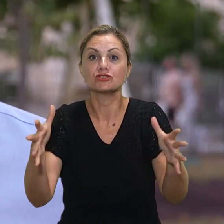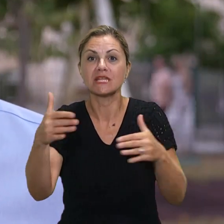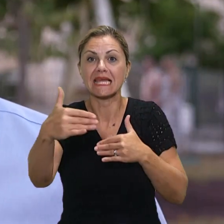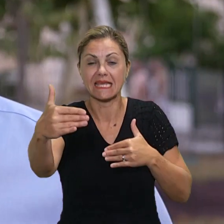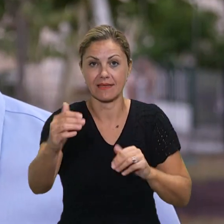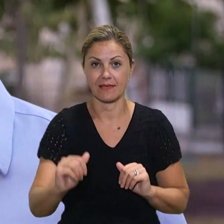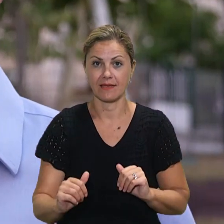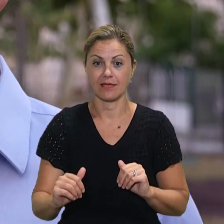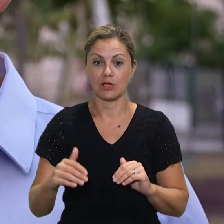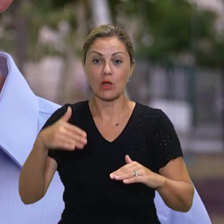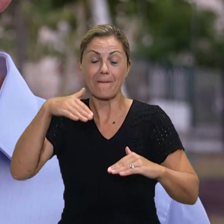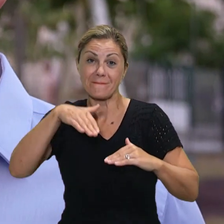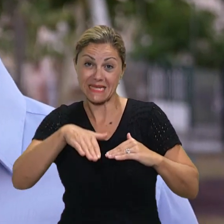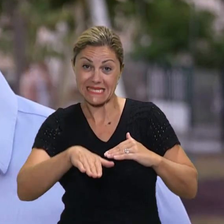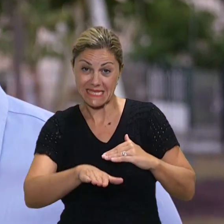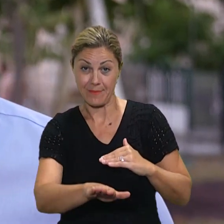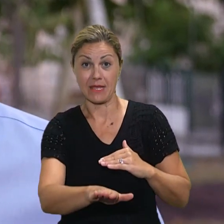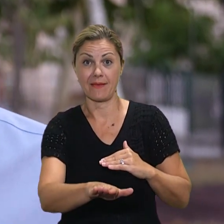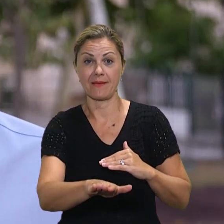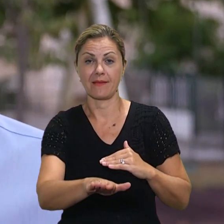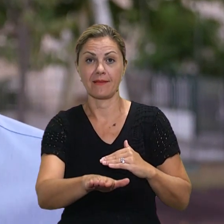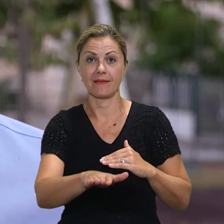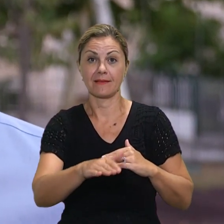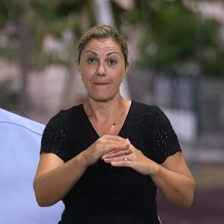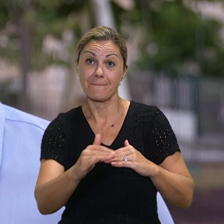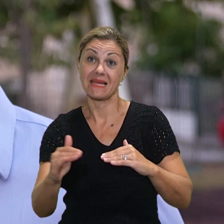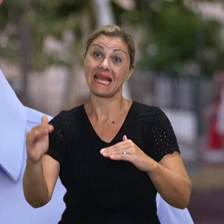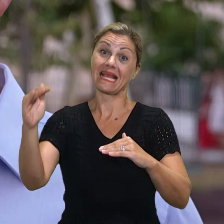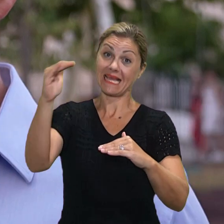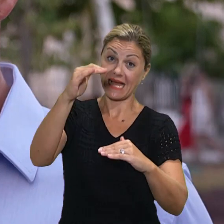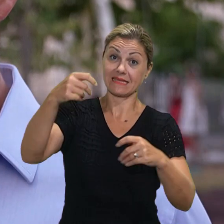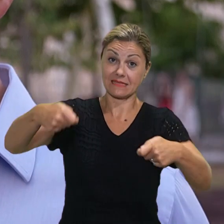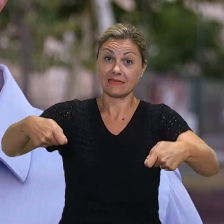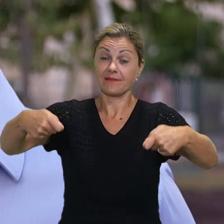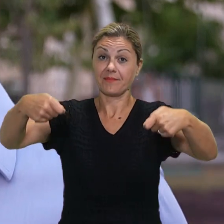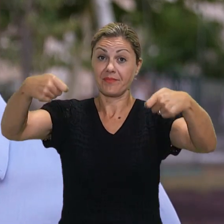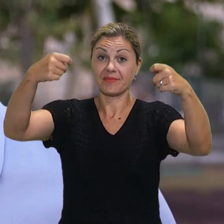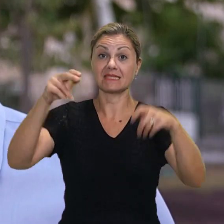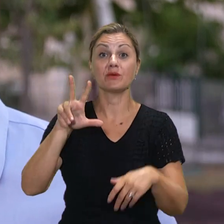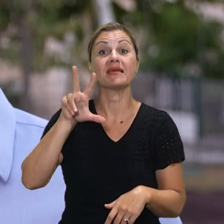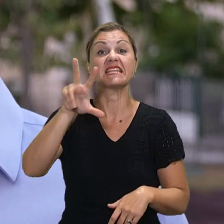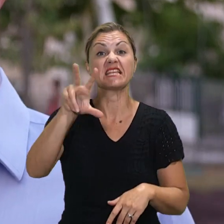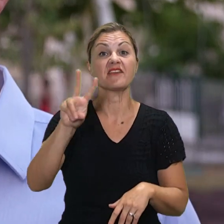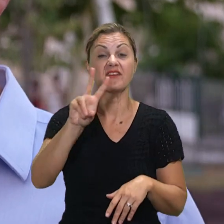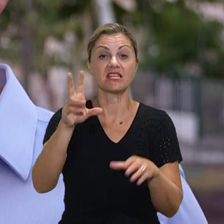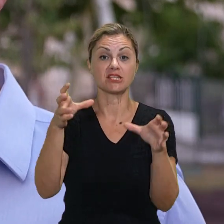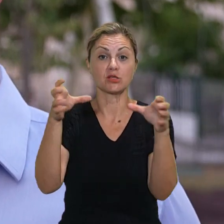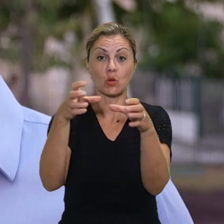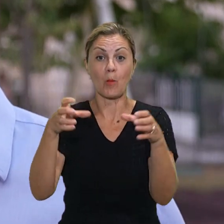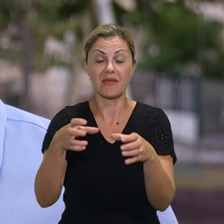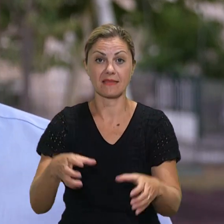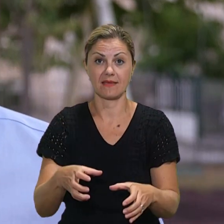podigne, sad je to vrtić koji je u prizemu, dječji vrtić Maslačak u naselju, da se podigne za još jedan kad da se dobiju tri novih vrtićke skupine ali da se dobije jedna